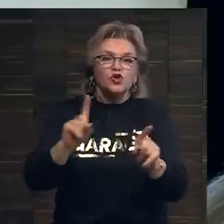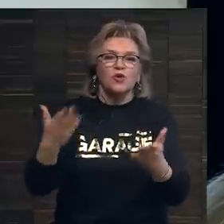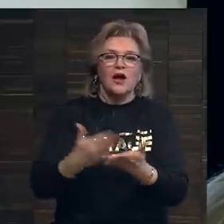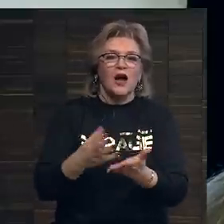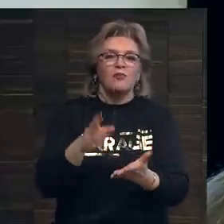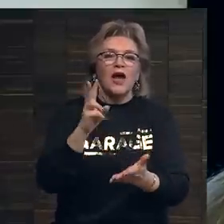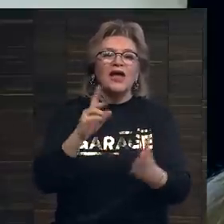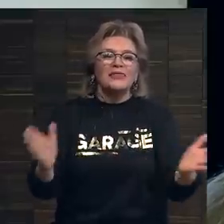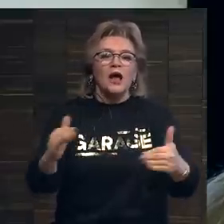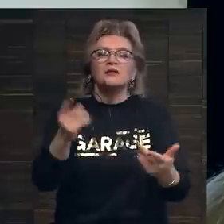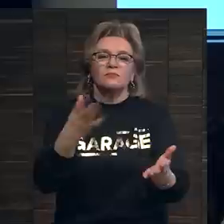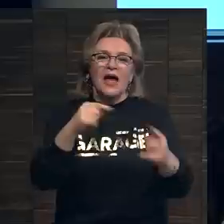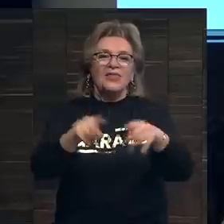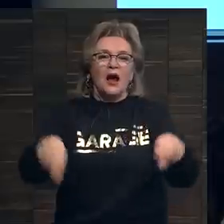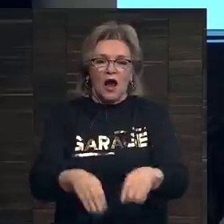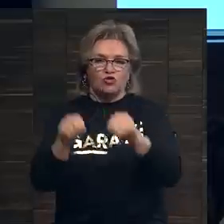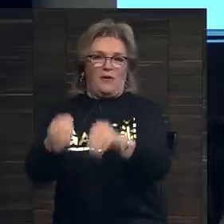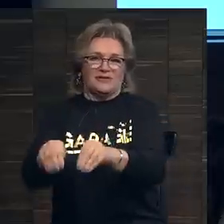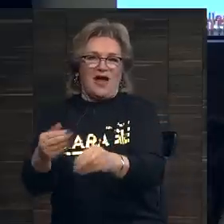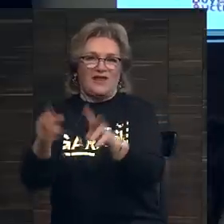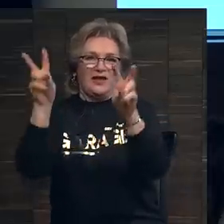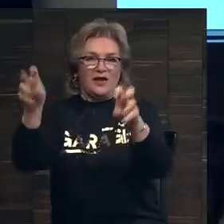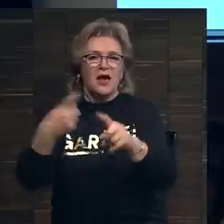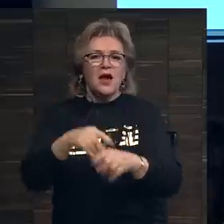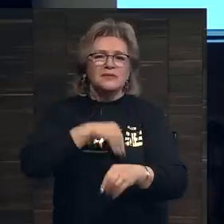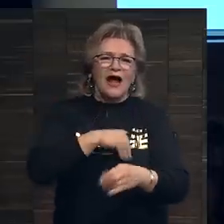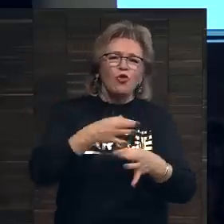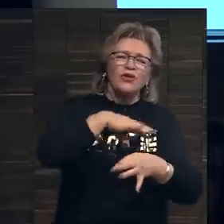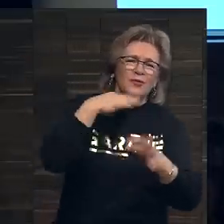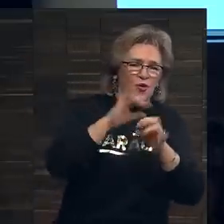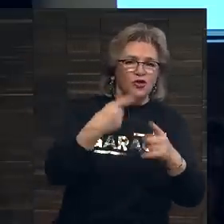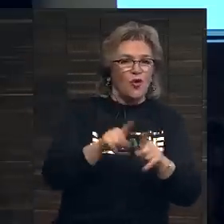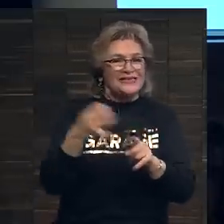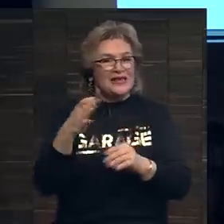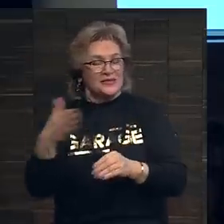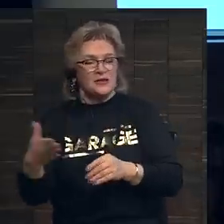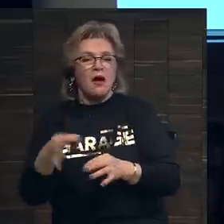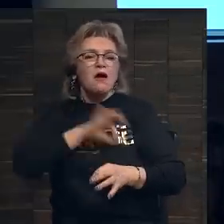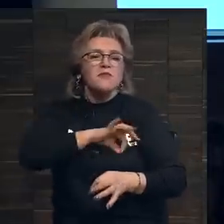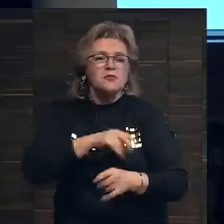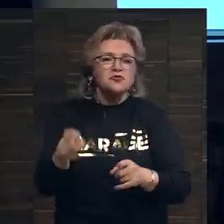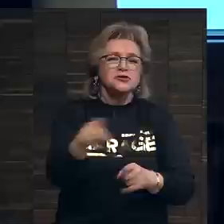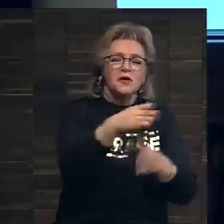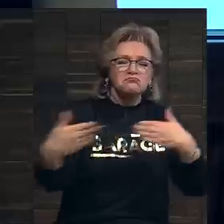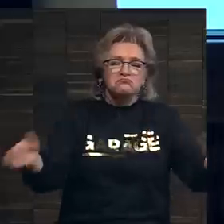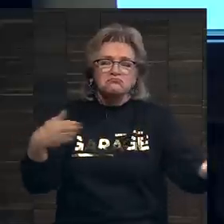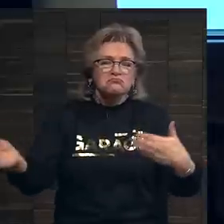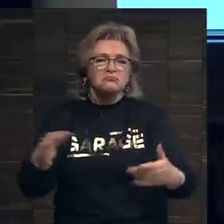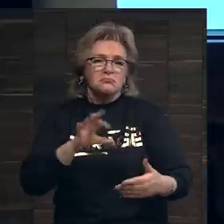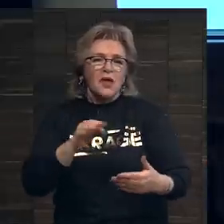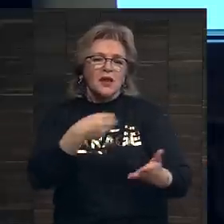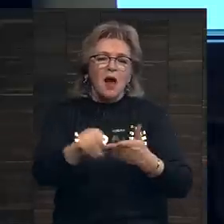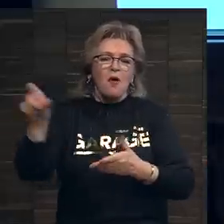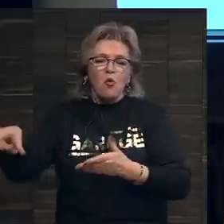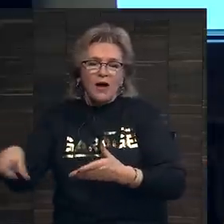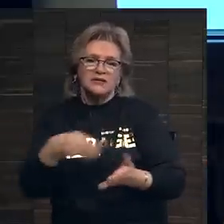карту. Мы не будем много обсуждать психологию, но вот такой интересный аспект. Итак, каково преимущество для каждой стороны? Каково преимущество для